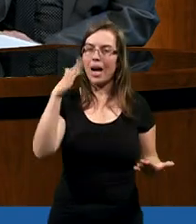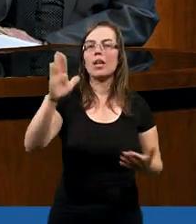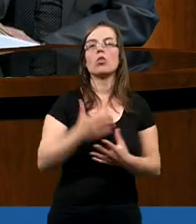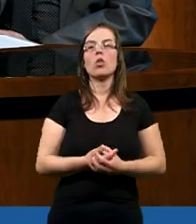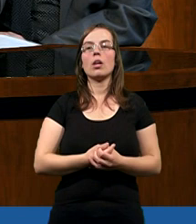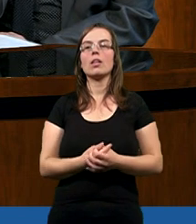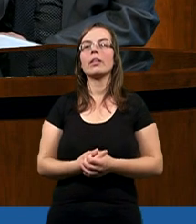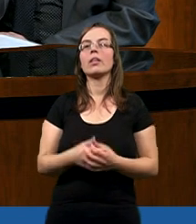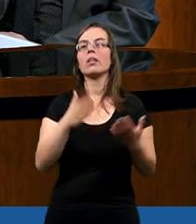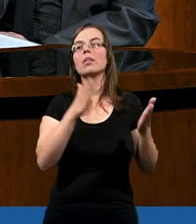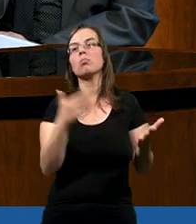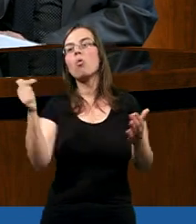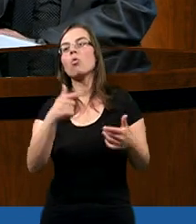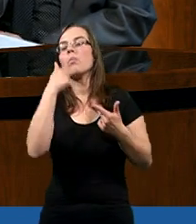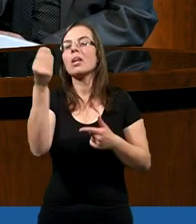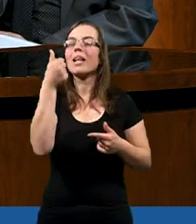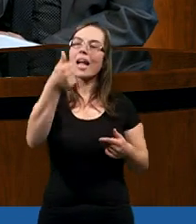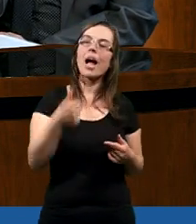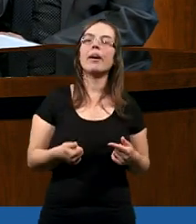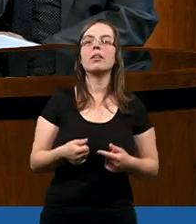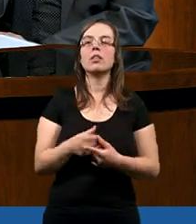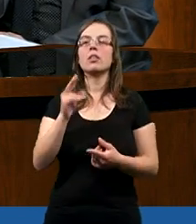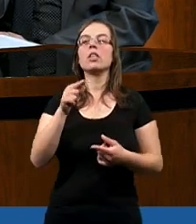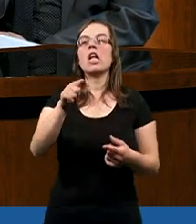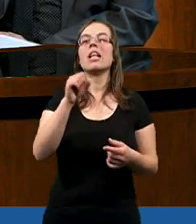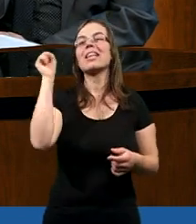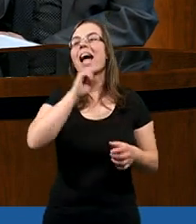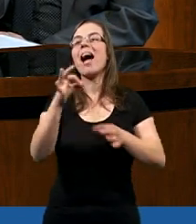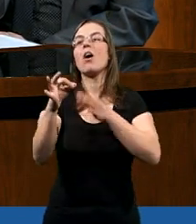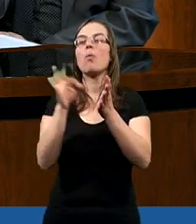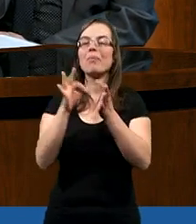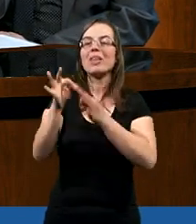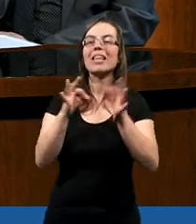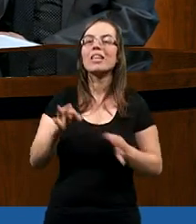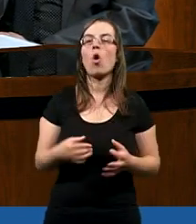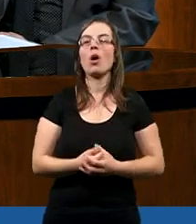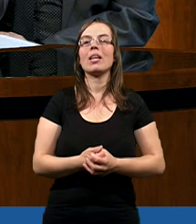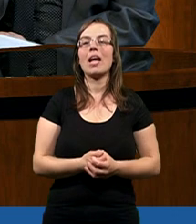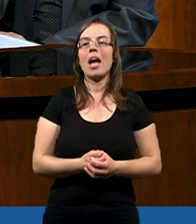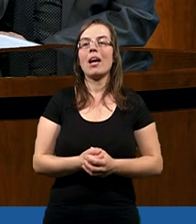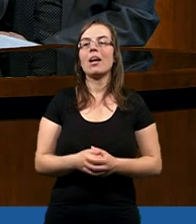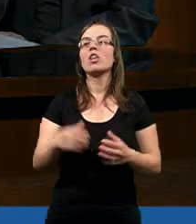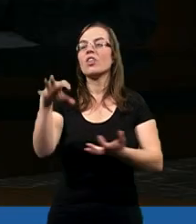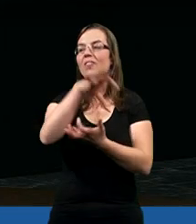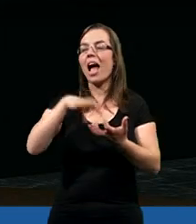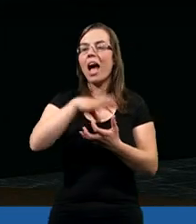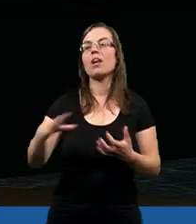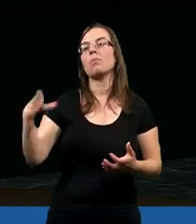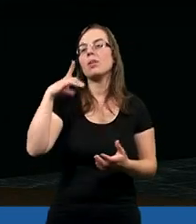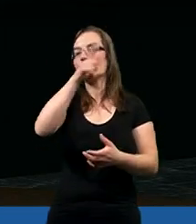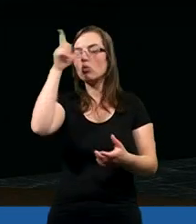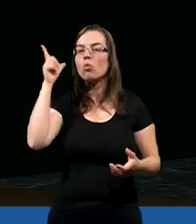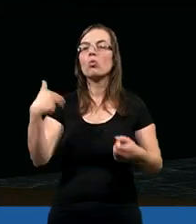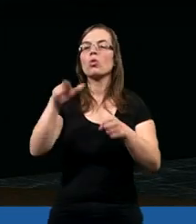bardzo. Muszę powiedzieć jeszcze jedno, że przez całą historię świata